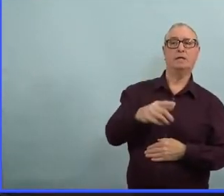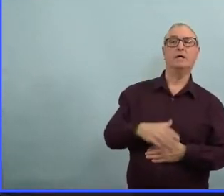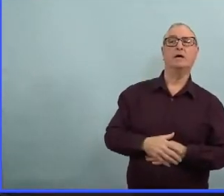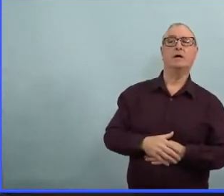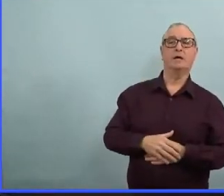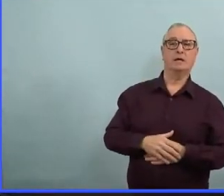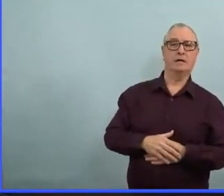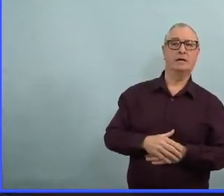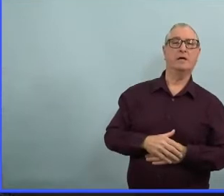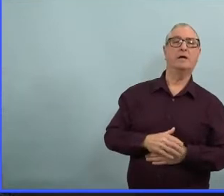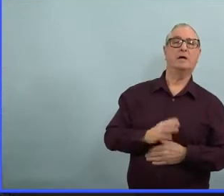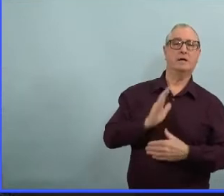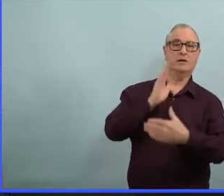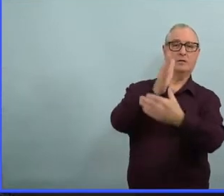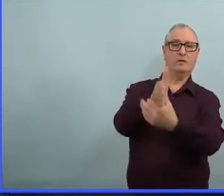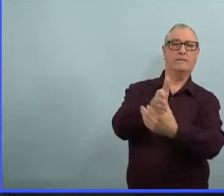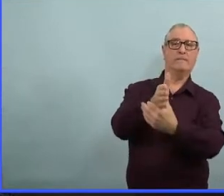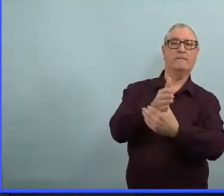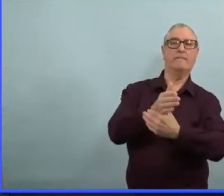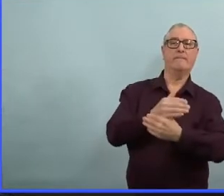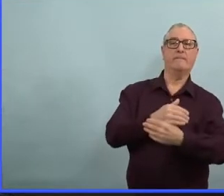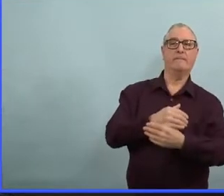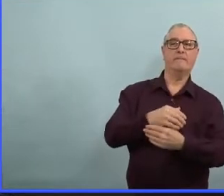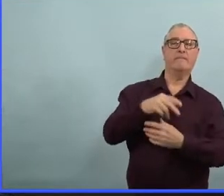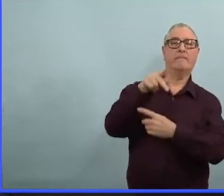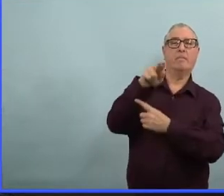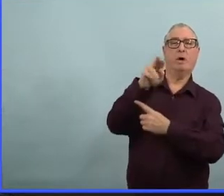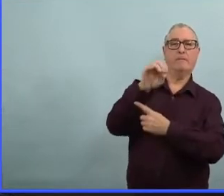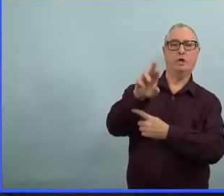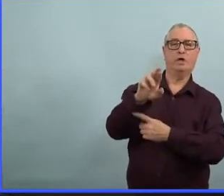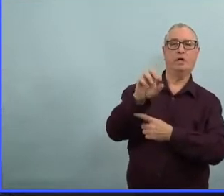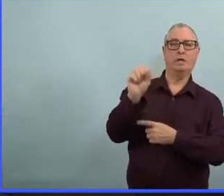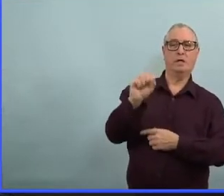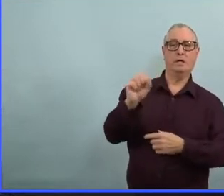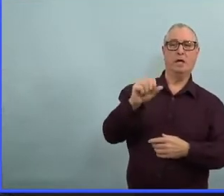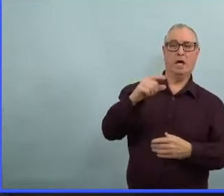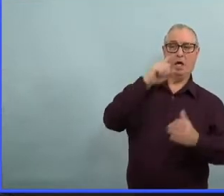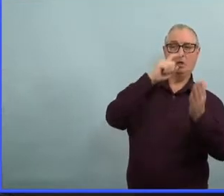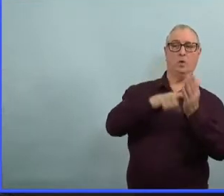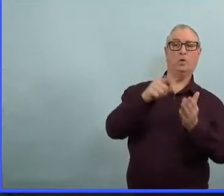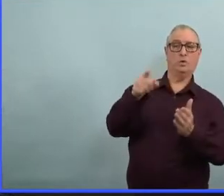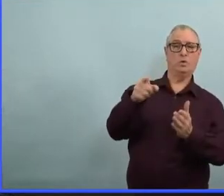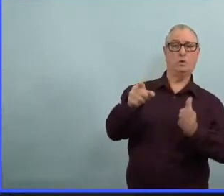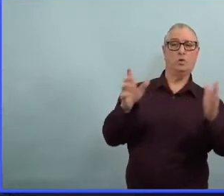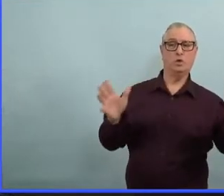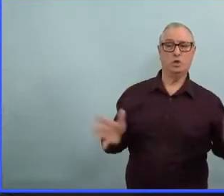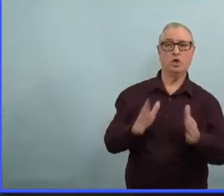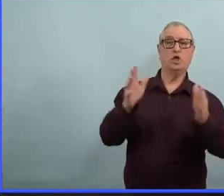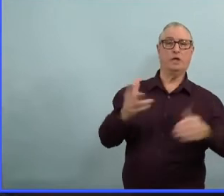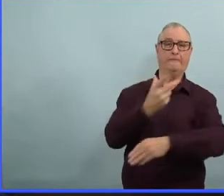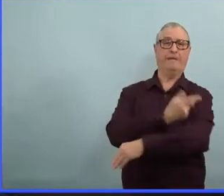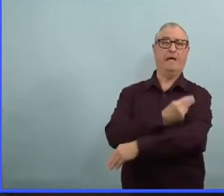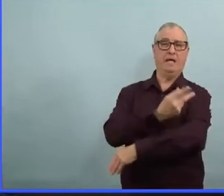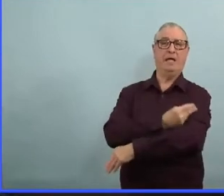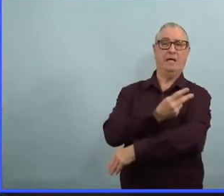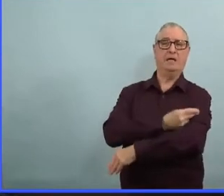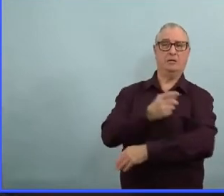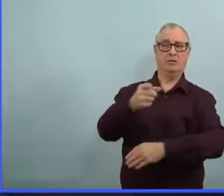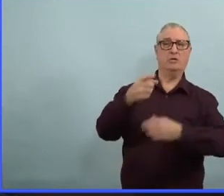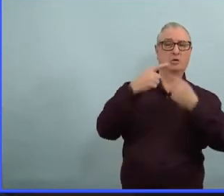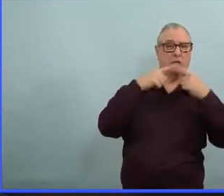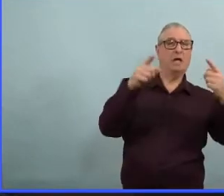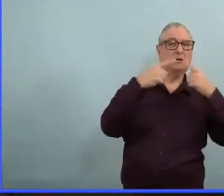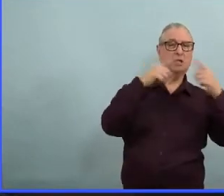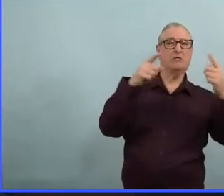des vaccins, mais ce n pas tout le monde dans votre caucus qui est comme ça. Alors, qu'est-ce que vous allez faire pour encourager ces personnes à devenir plus comme des